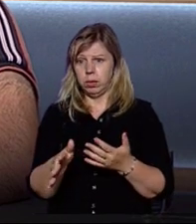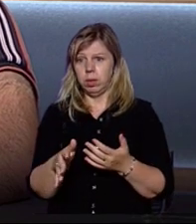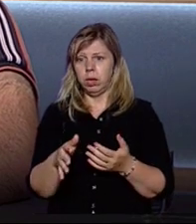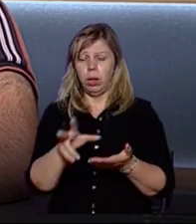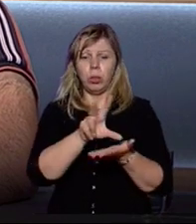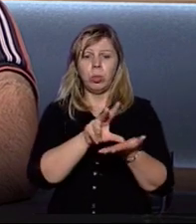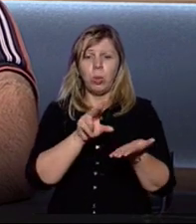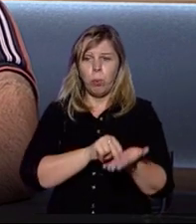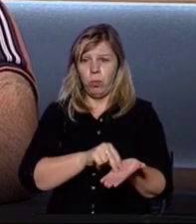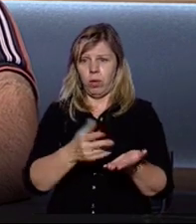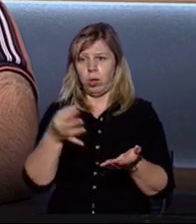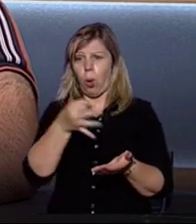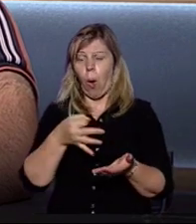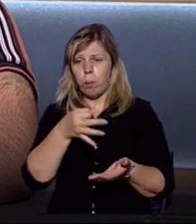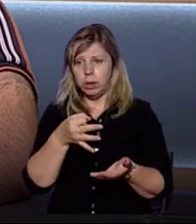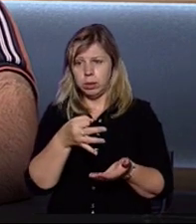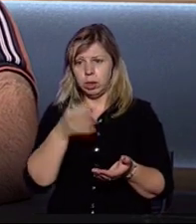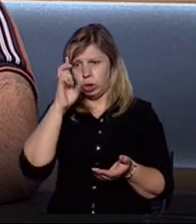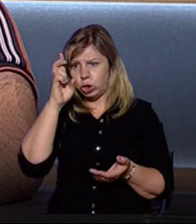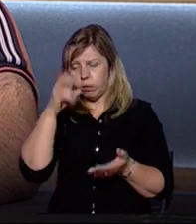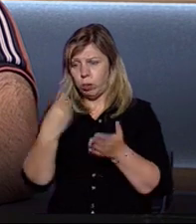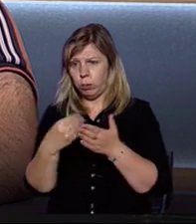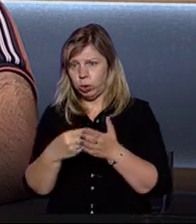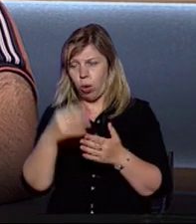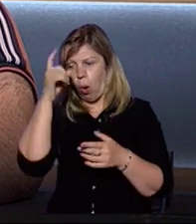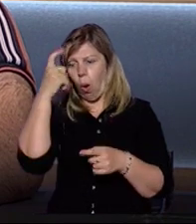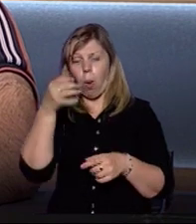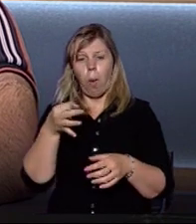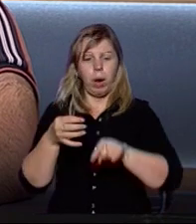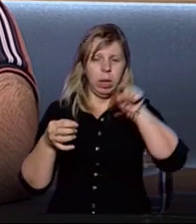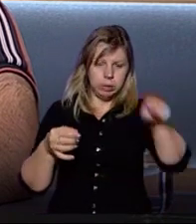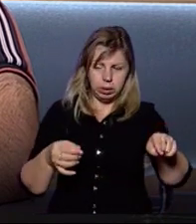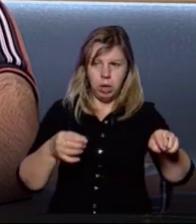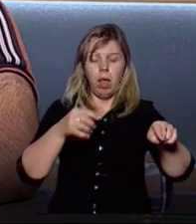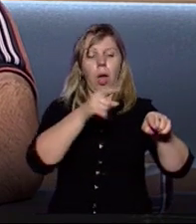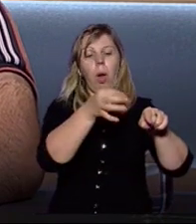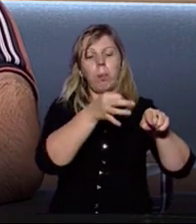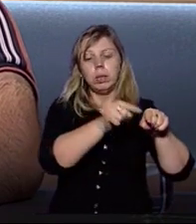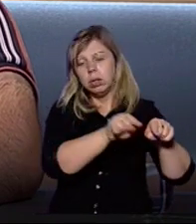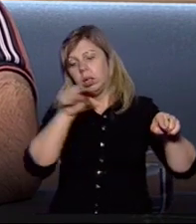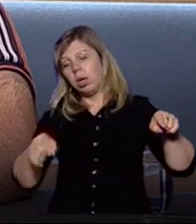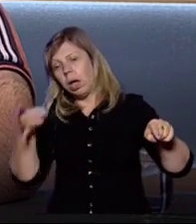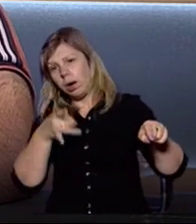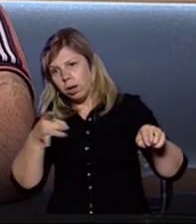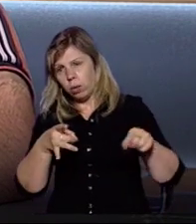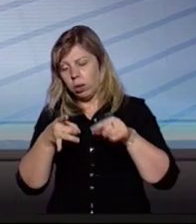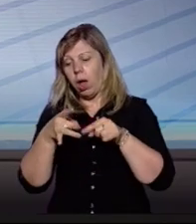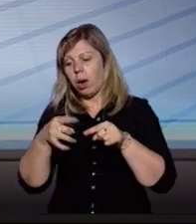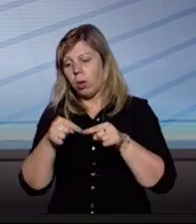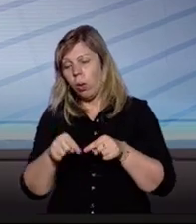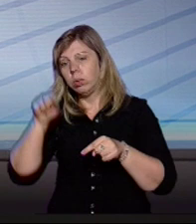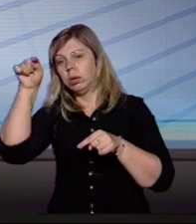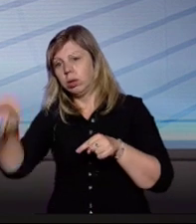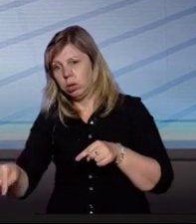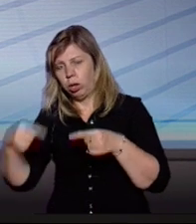Дублювання проходить з державного бюджету в обласний бюджет, з обласного бюджету в районний бюджет. З районного аж доходить до